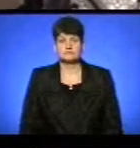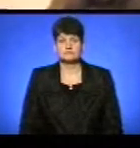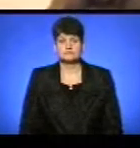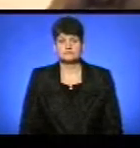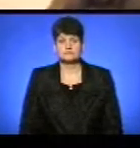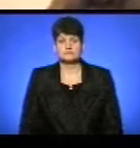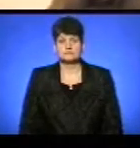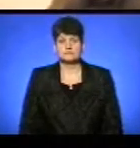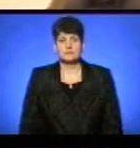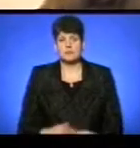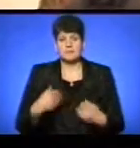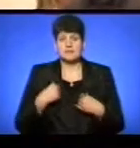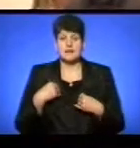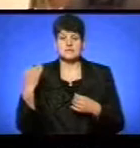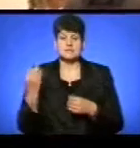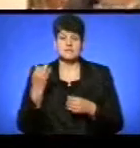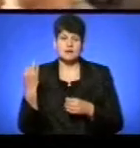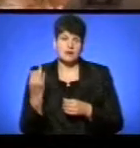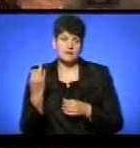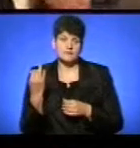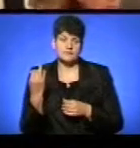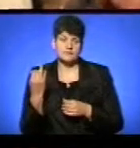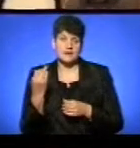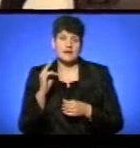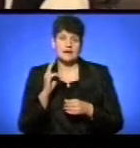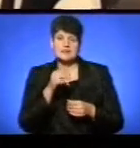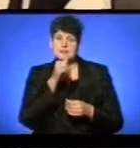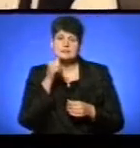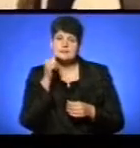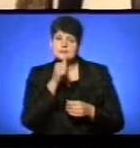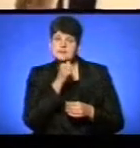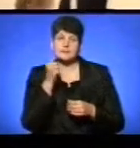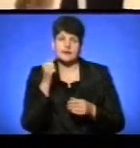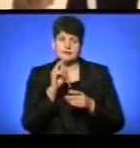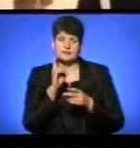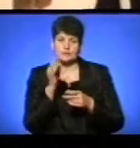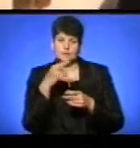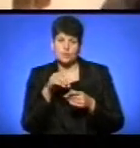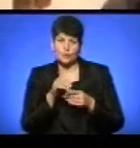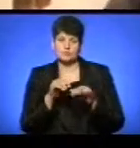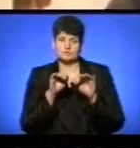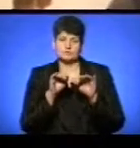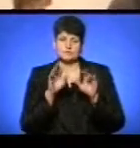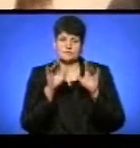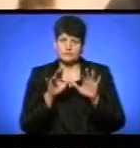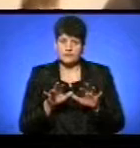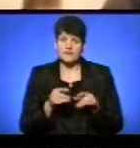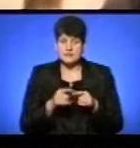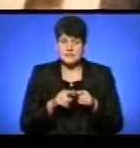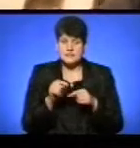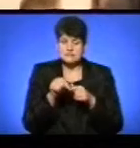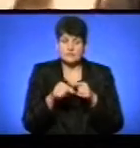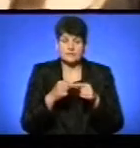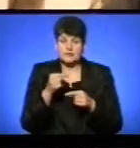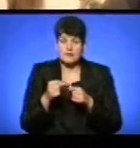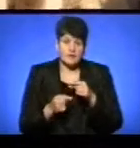Чисто мене цікавить криптографія через саму концепцію криптографії, яка